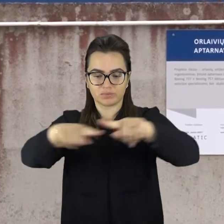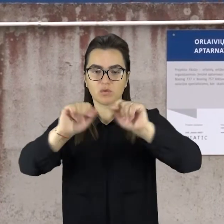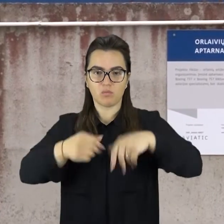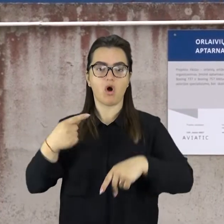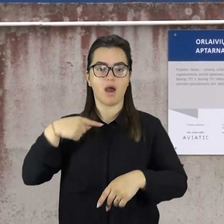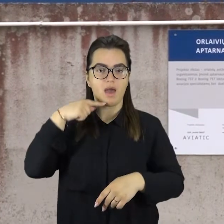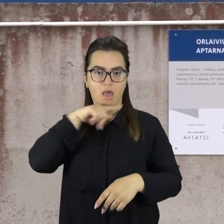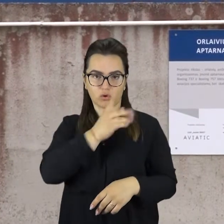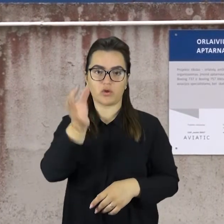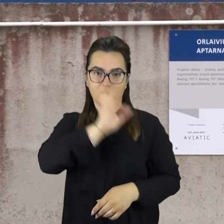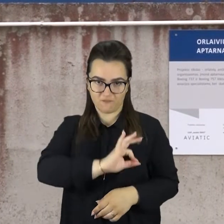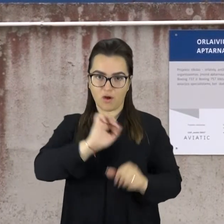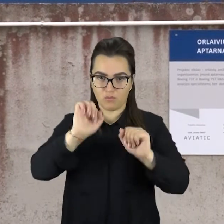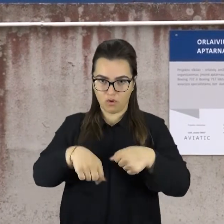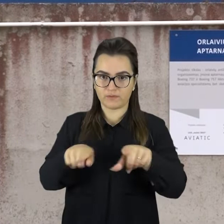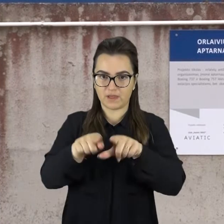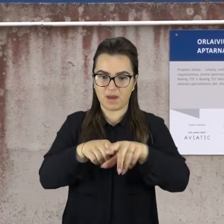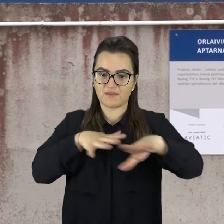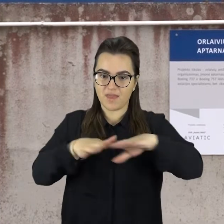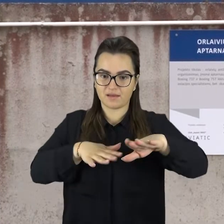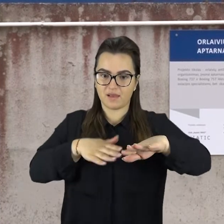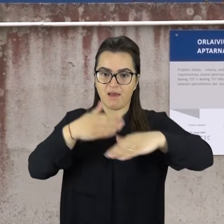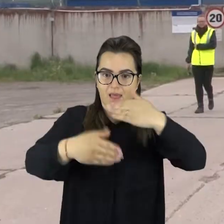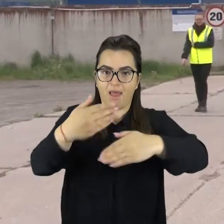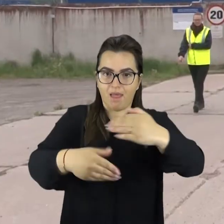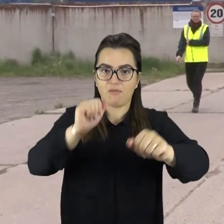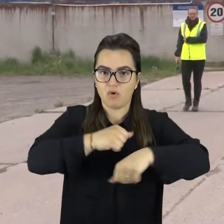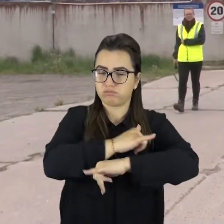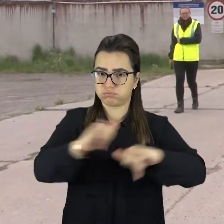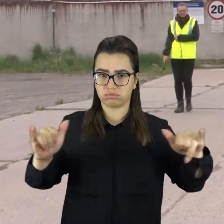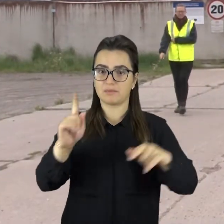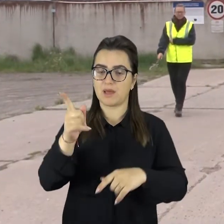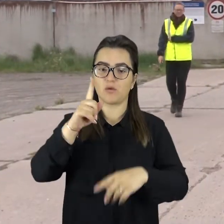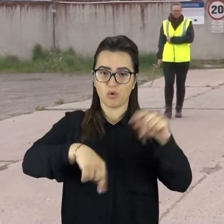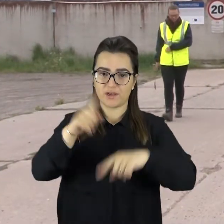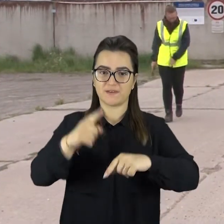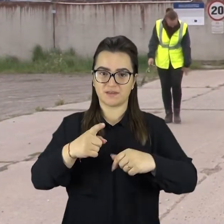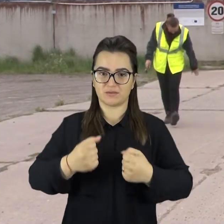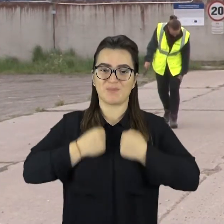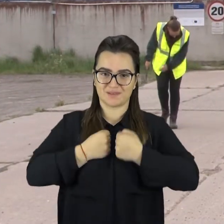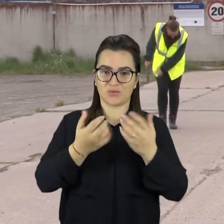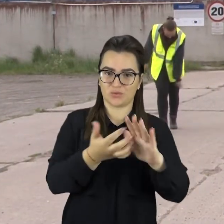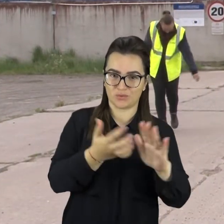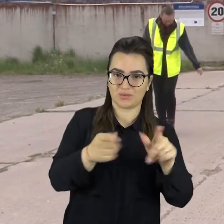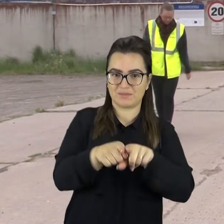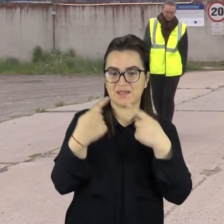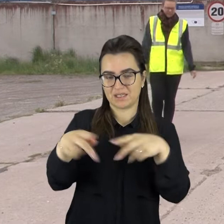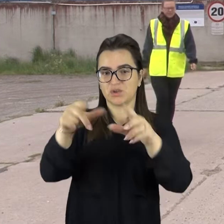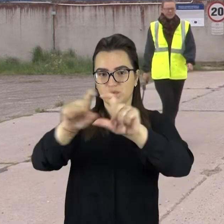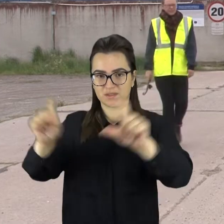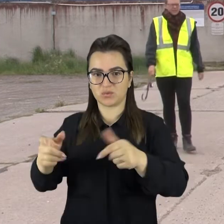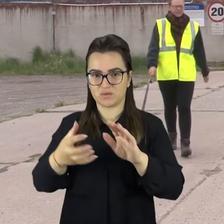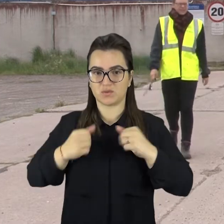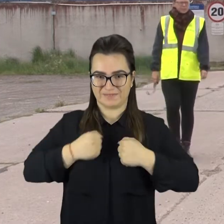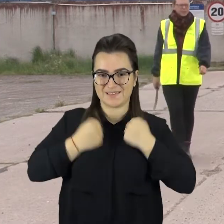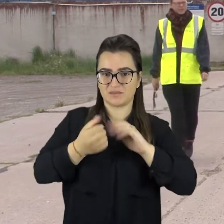Šiauliu miesto ir regionui gali duoti ekonominės ir kitokios naudos. Perspektyvų vystyti veiklai yra daug. Truko tik politinės valios ir sutarimo